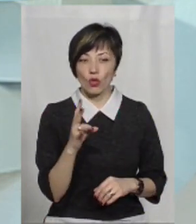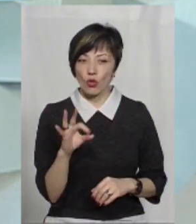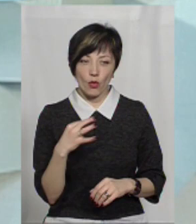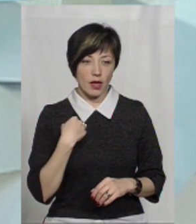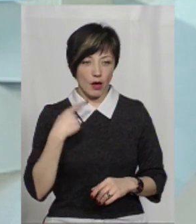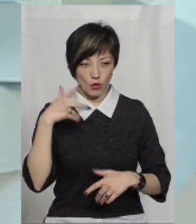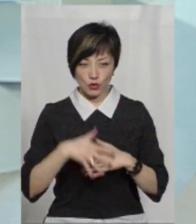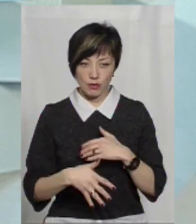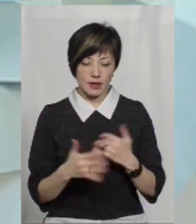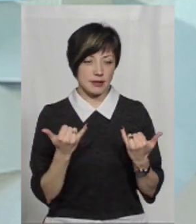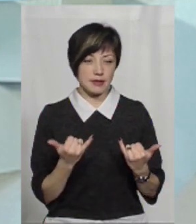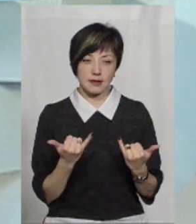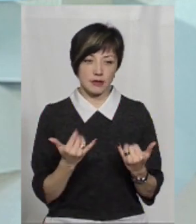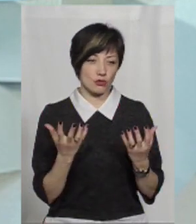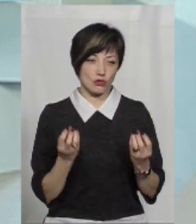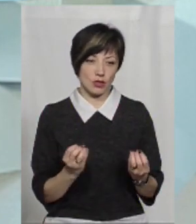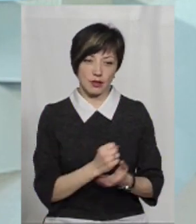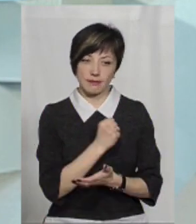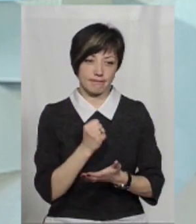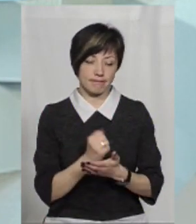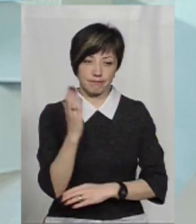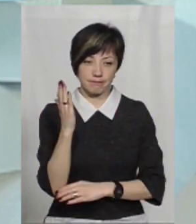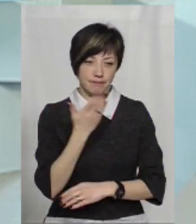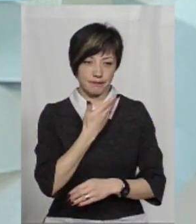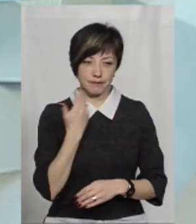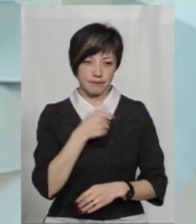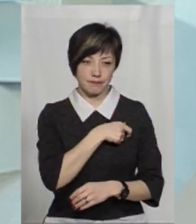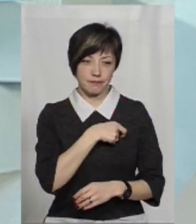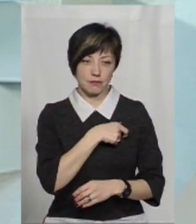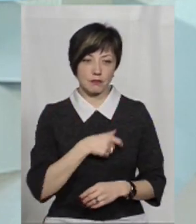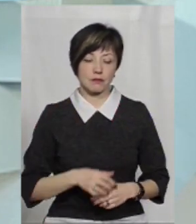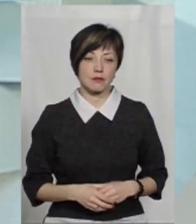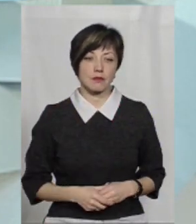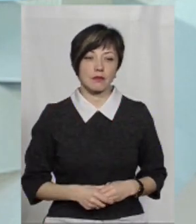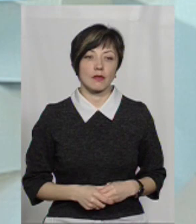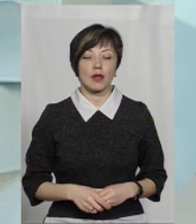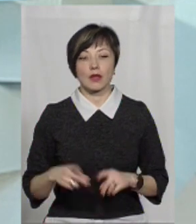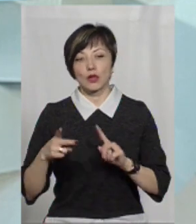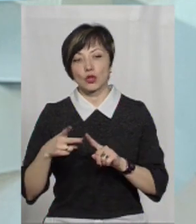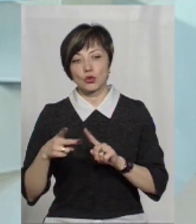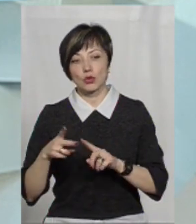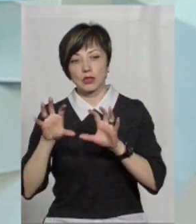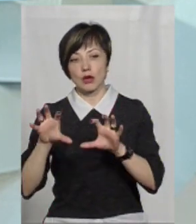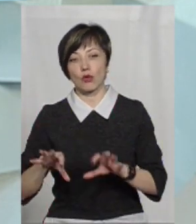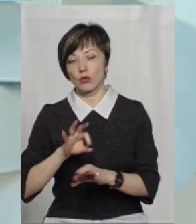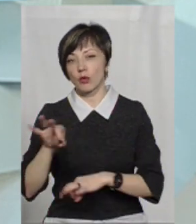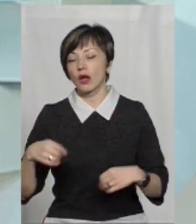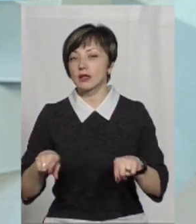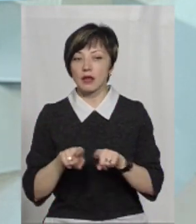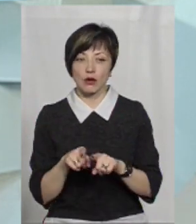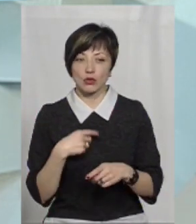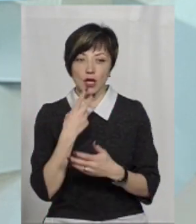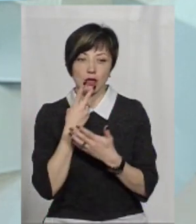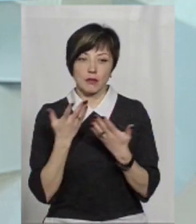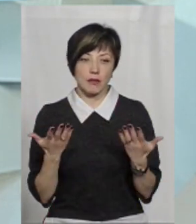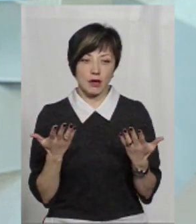наскільки я так розумію, наразі не проголосований і не прийнятий. І другий законопроект це також, я